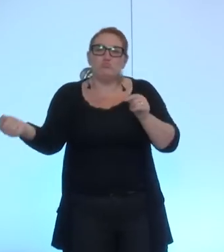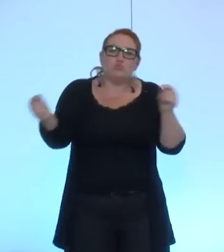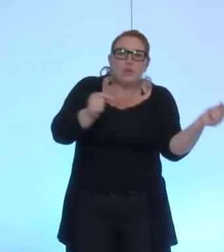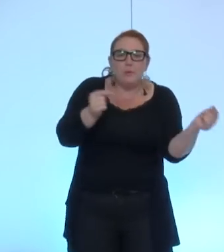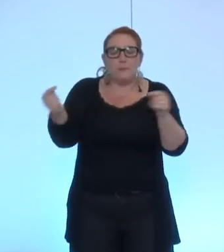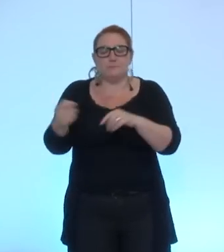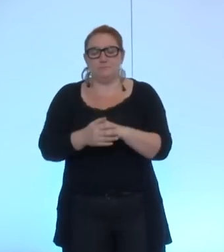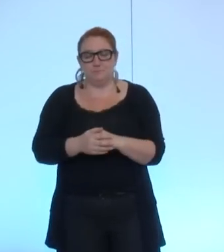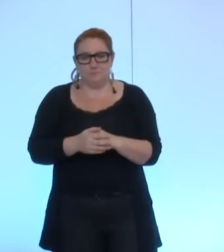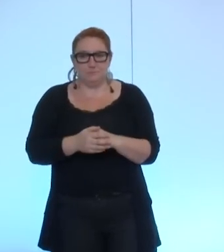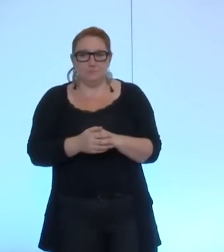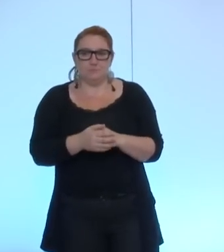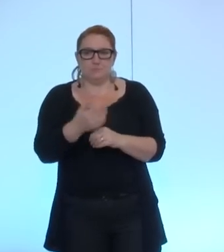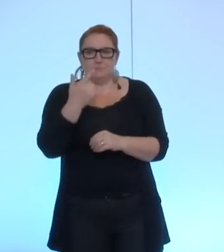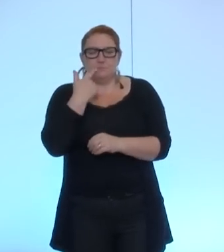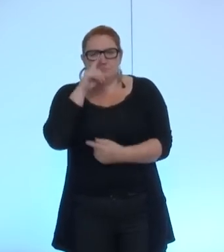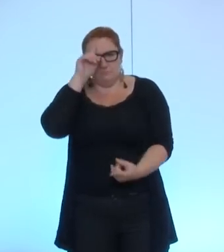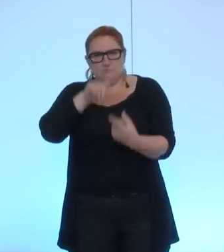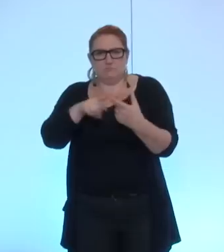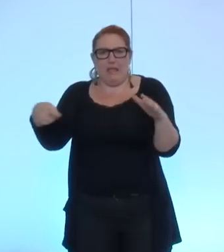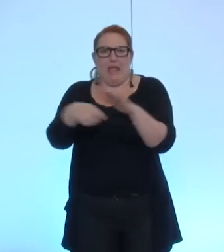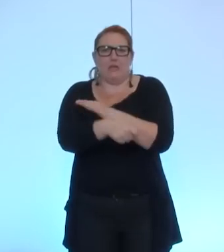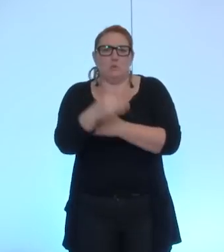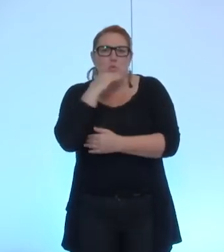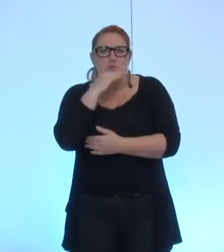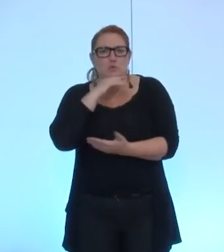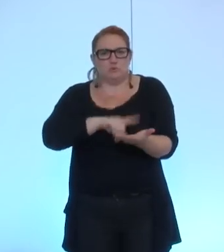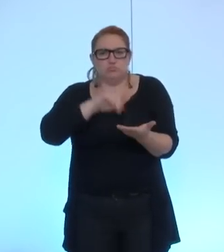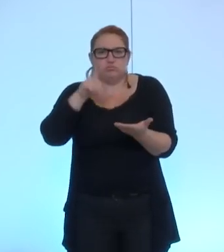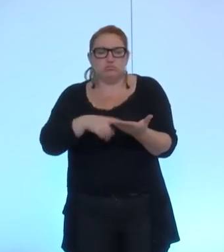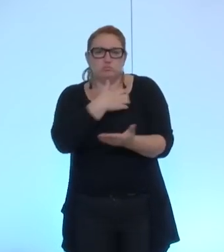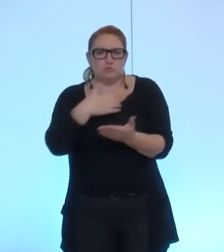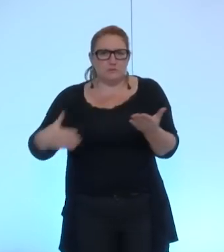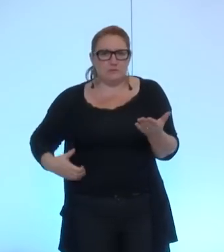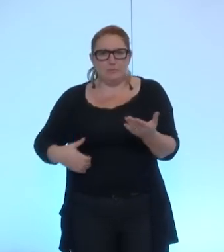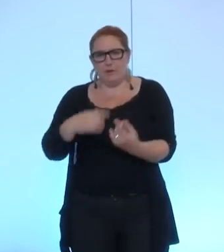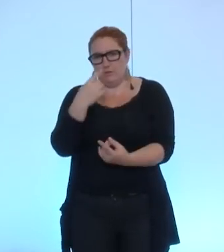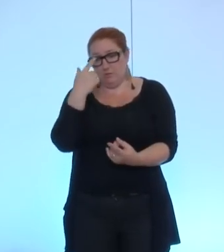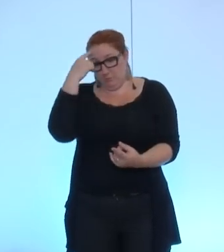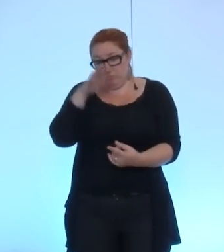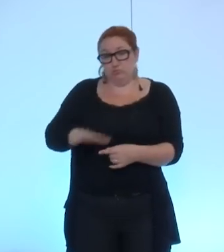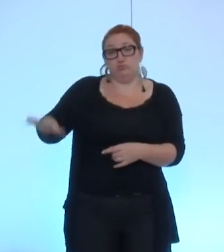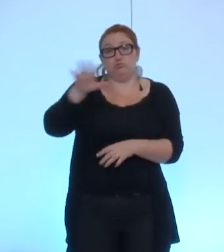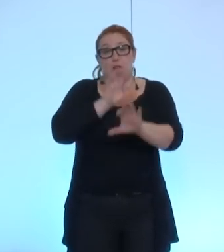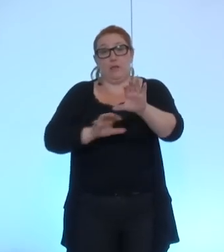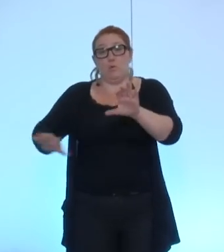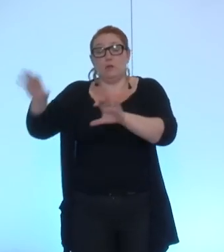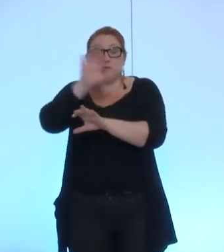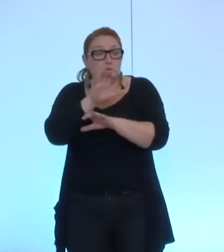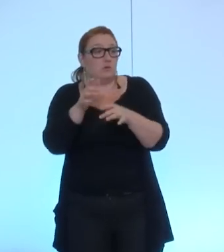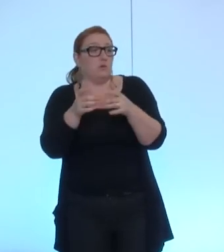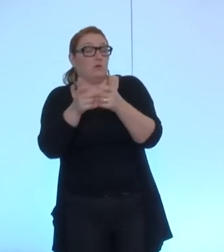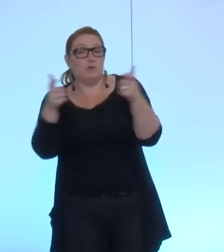municipale dont la première action sera d'abonder le fonds des collectivités territoriales en faveur des populations